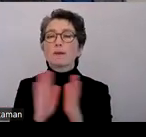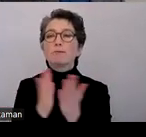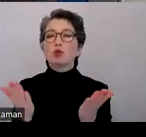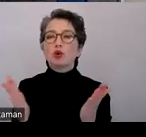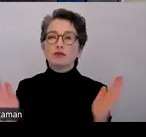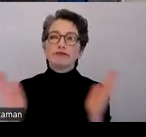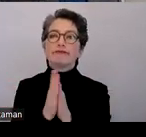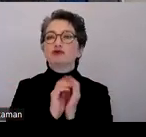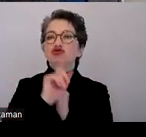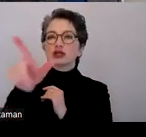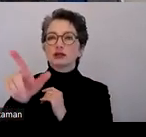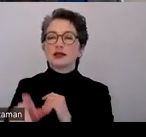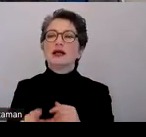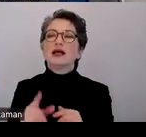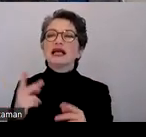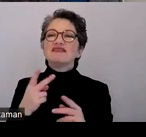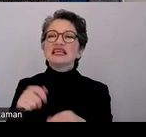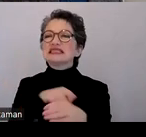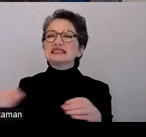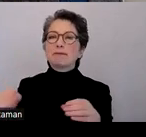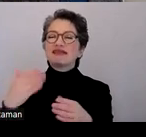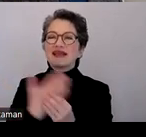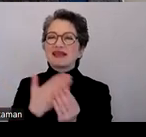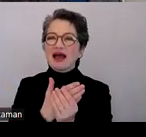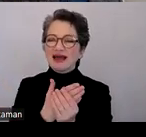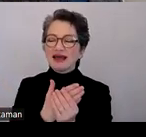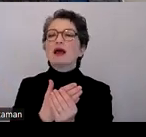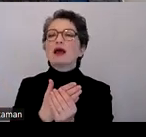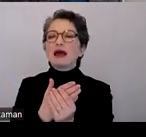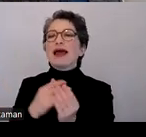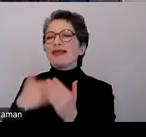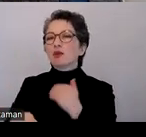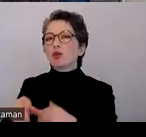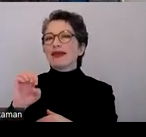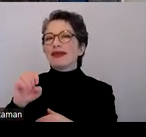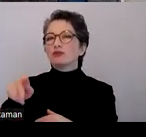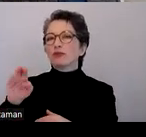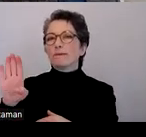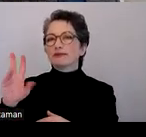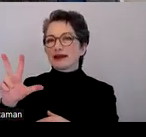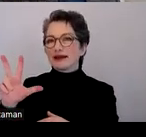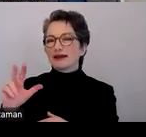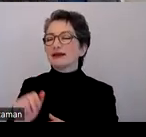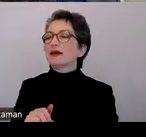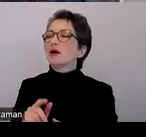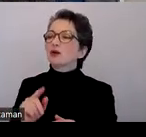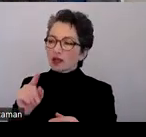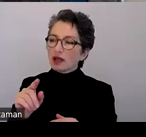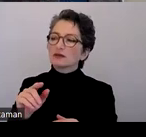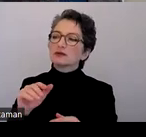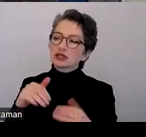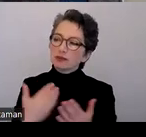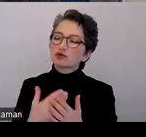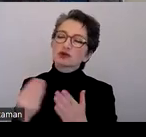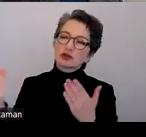verschicken. Das Ganze ist eine ZIP-Datei mit der Ändung EPUB 3. Und man hat noch dann meistens so ein paar